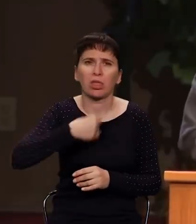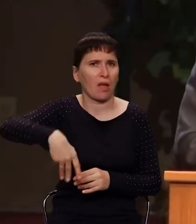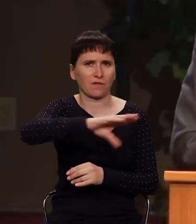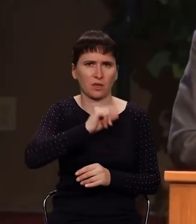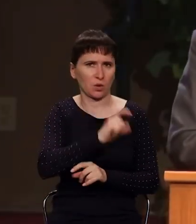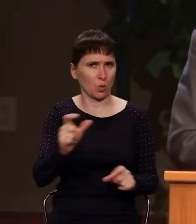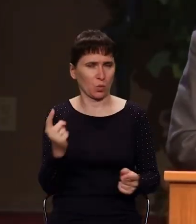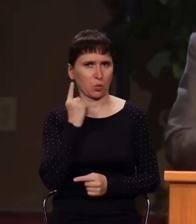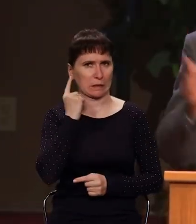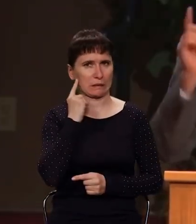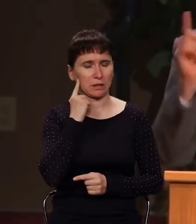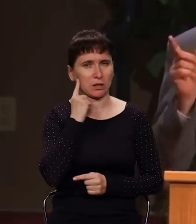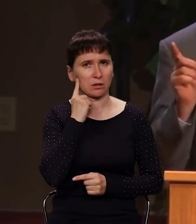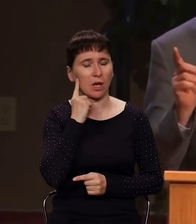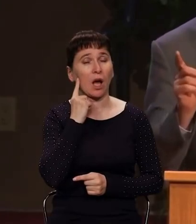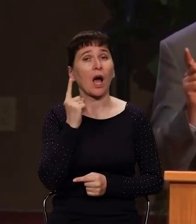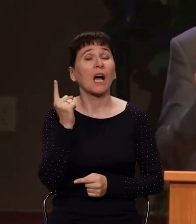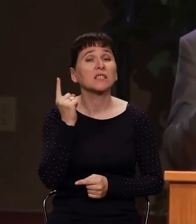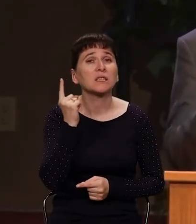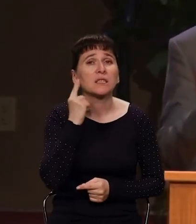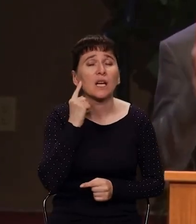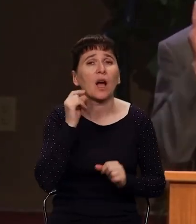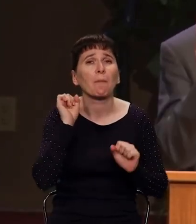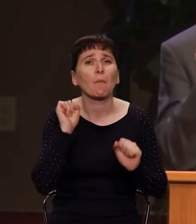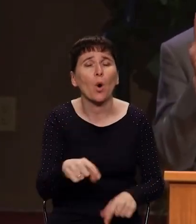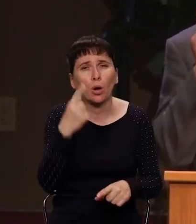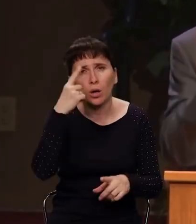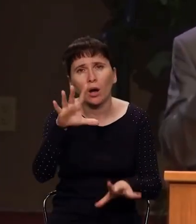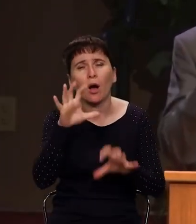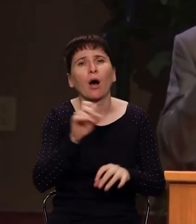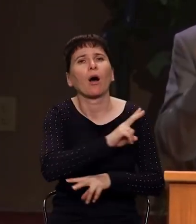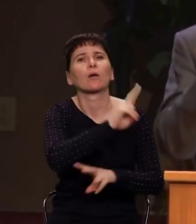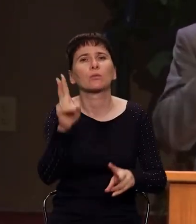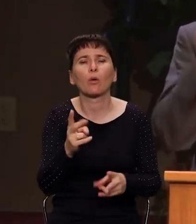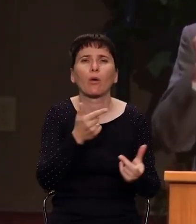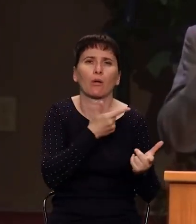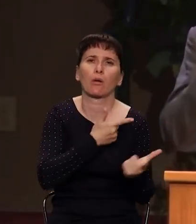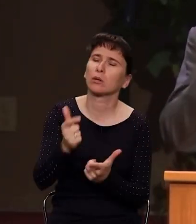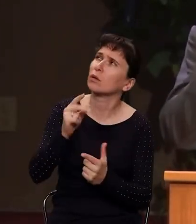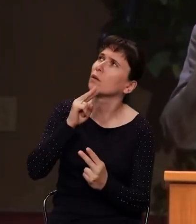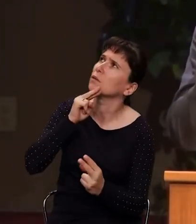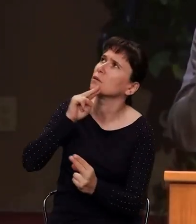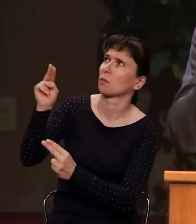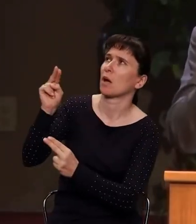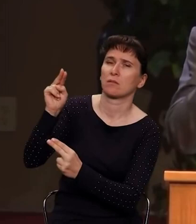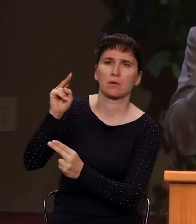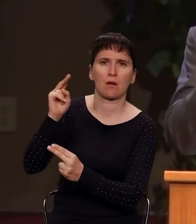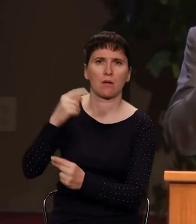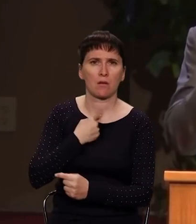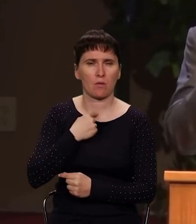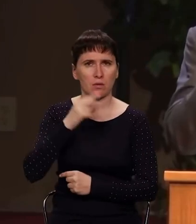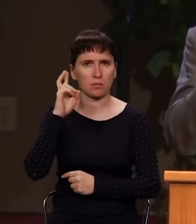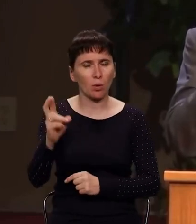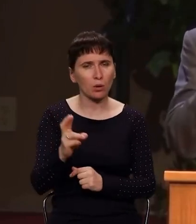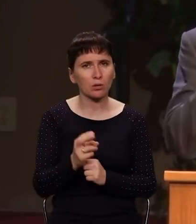слышат. Слышит лишь тот, кто ухо свое направил в сторону Божьего голоса.